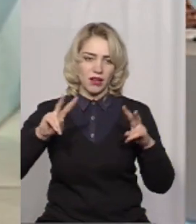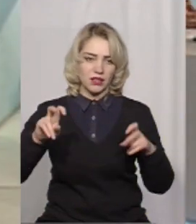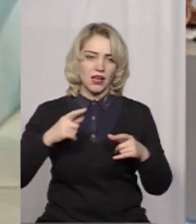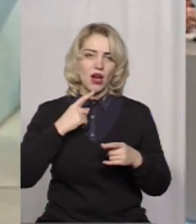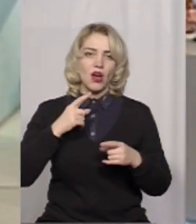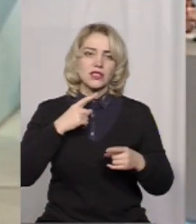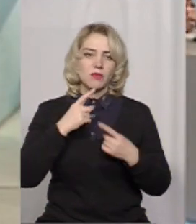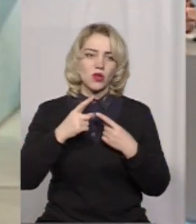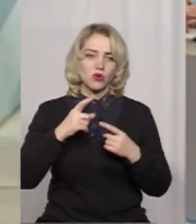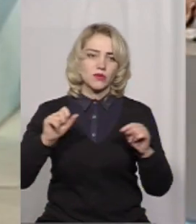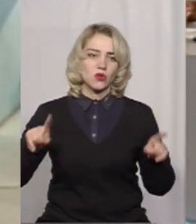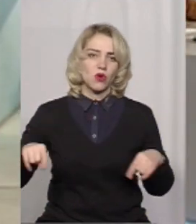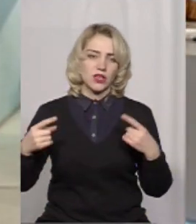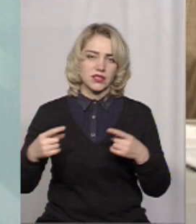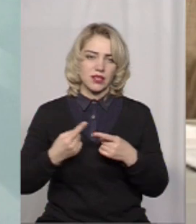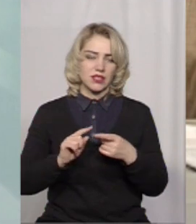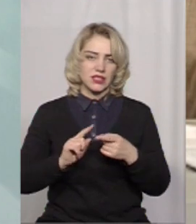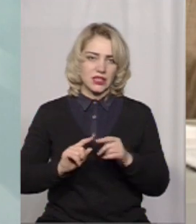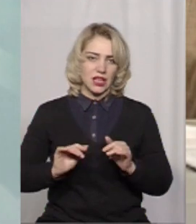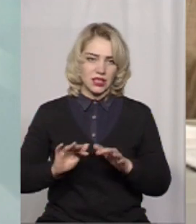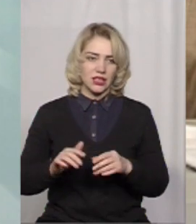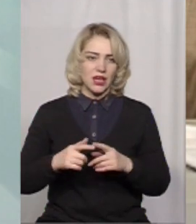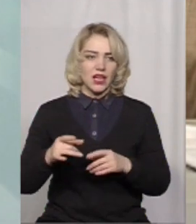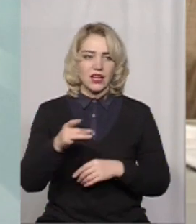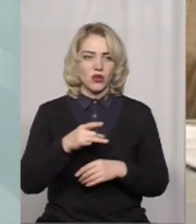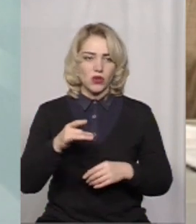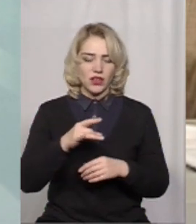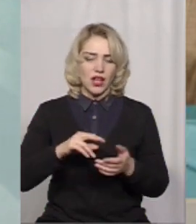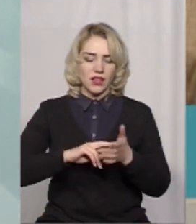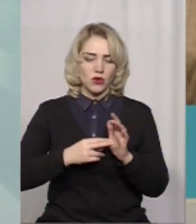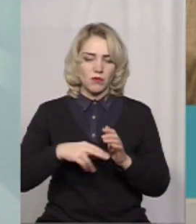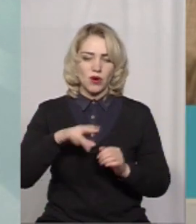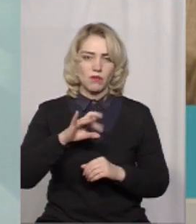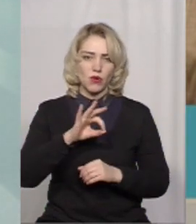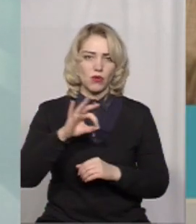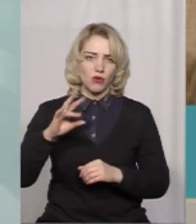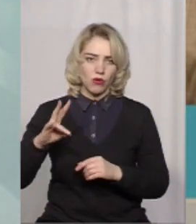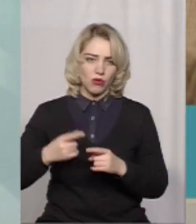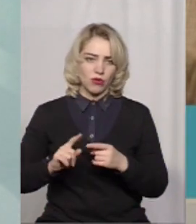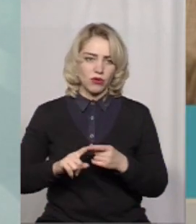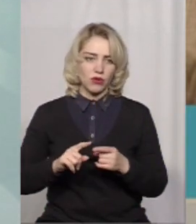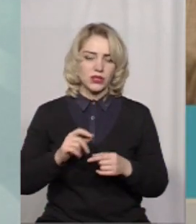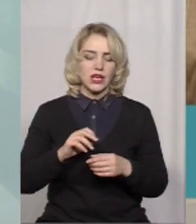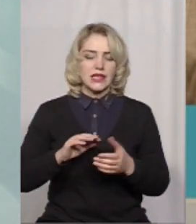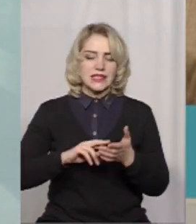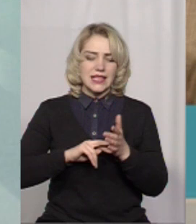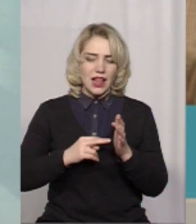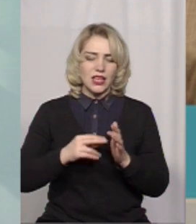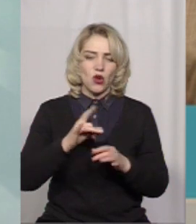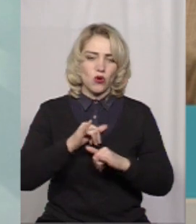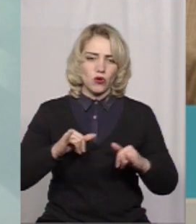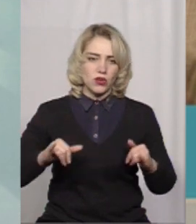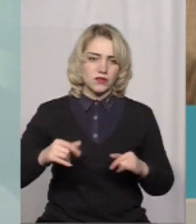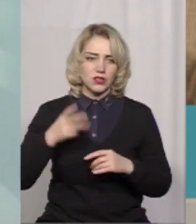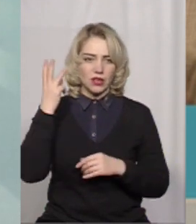з організаторами цієї затії. Знайомтеся, регіональний координатор ПРООН з досягнення цілий сталого розвитку в Хмельницькій області В